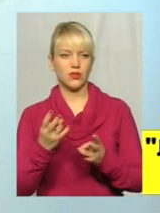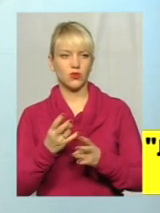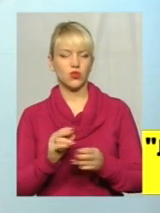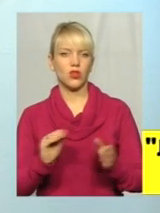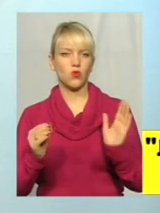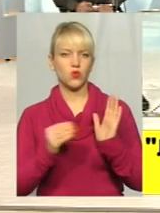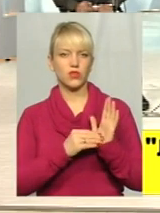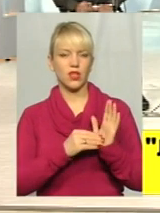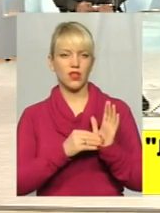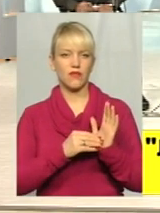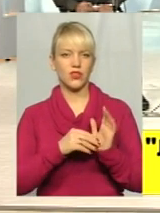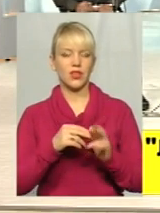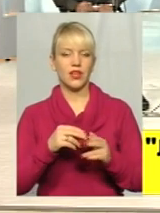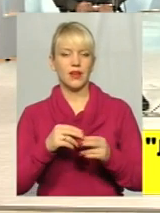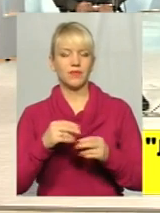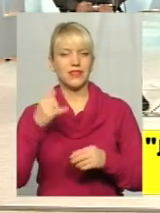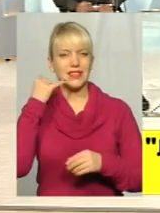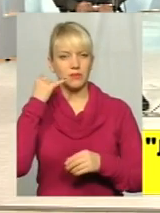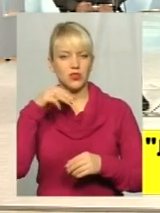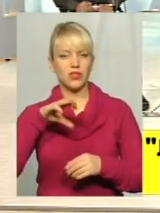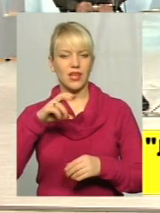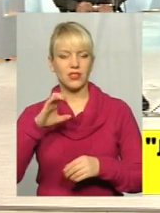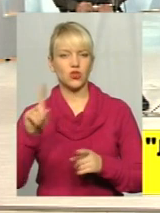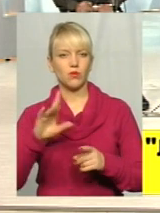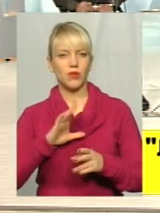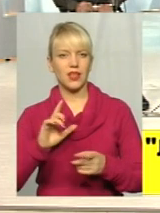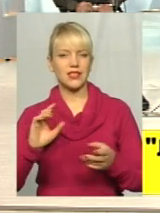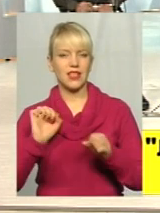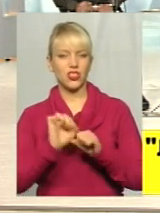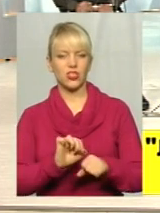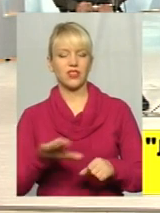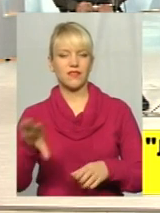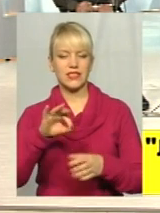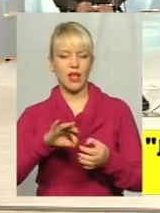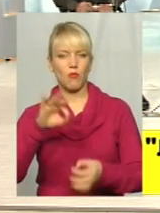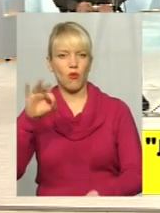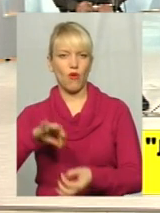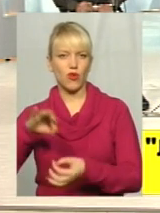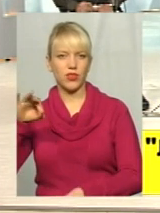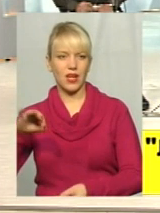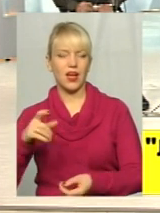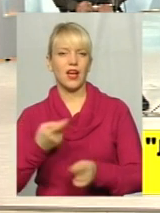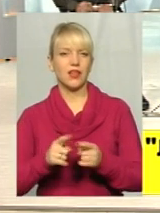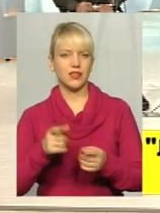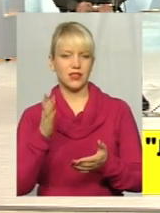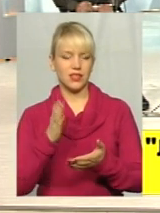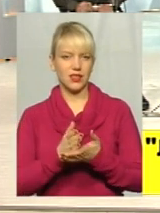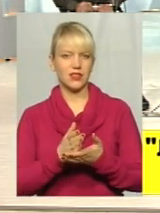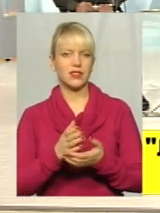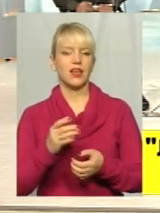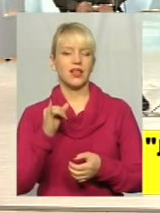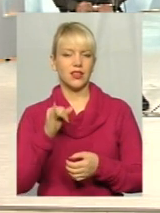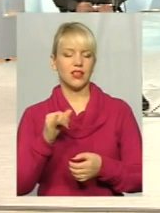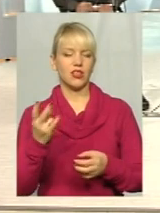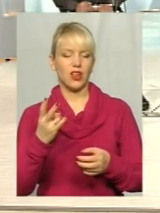диспетчерську цей, щоб була захиста. Всі провода, всі соединення не существують, їх ще не успіли вкрати. Тобто що треба